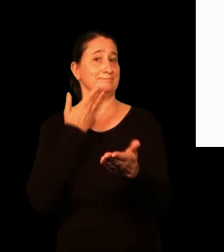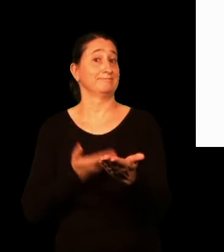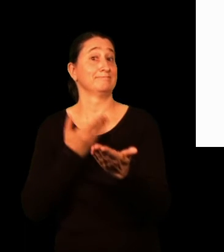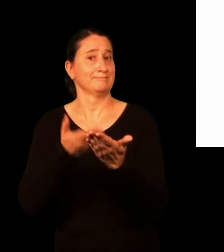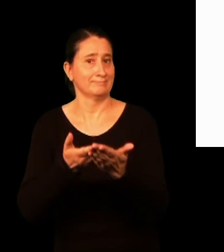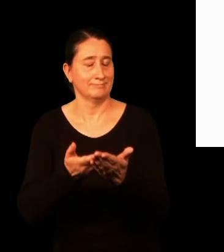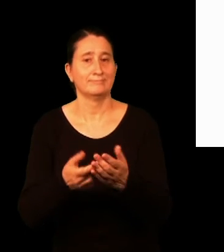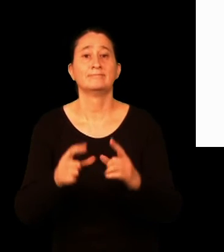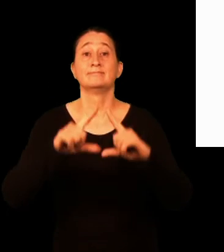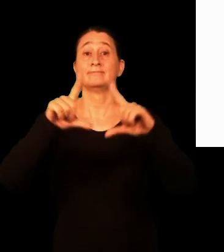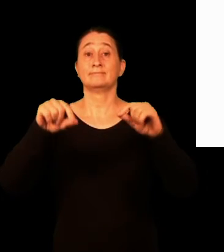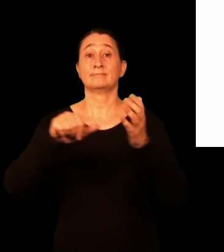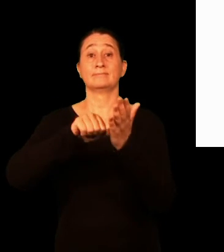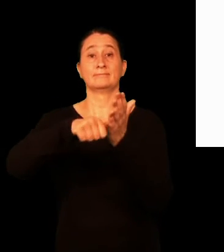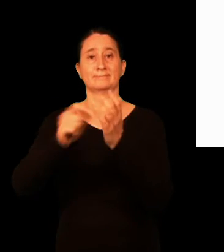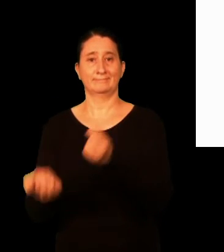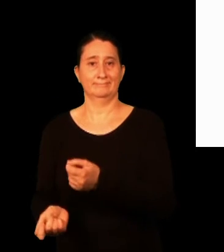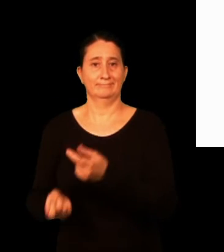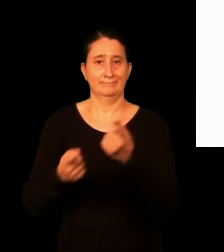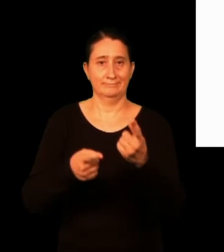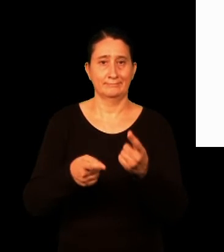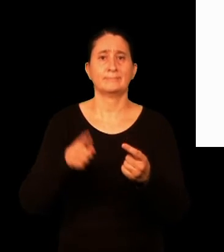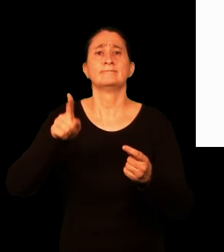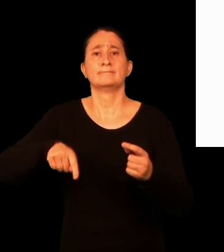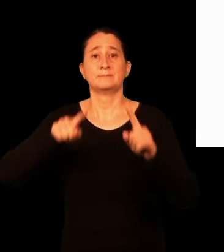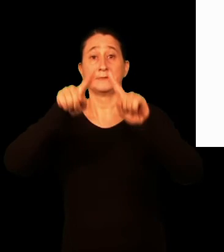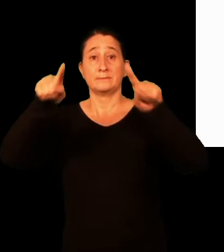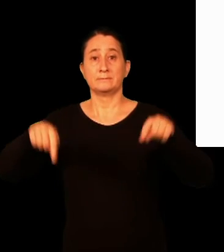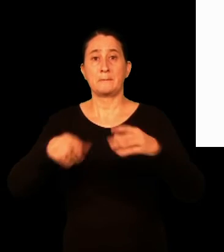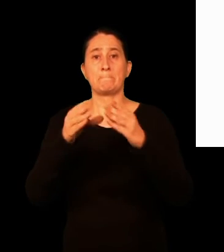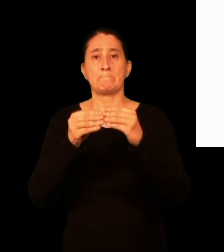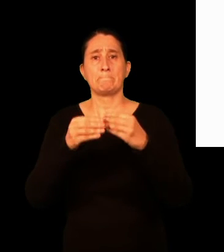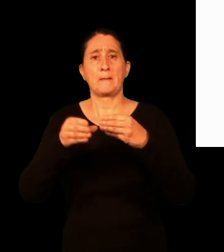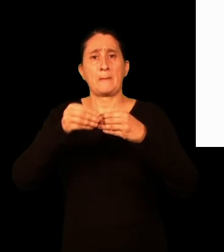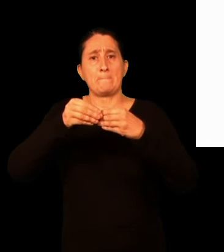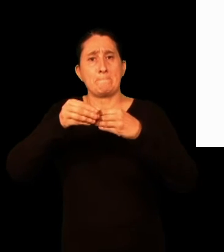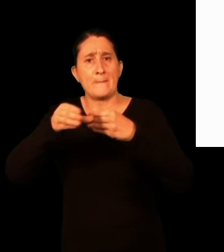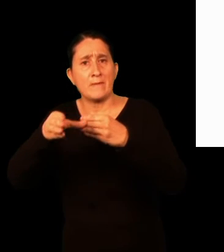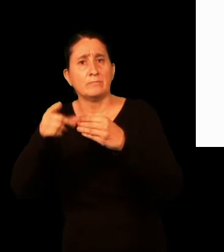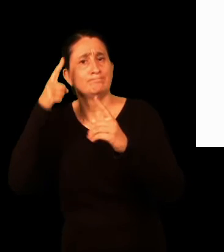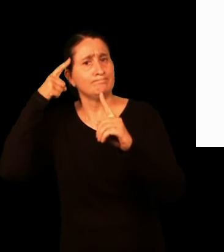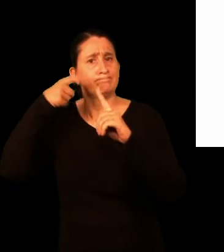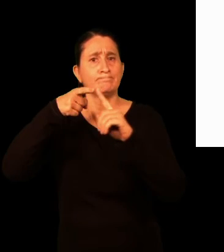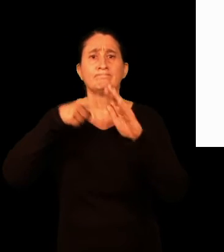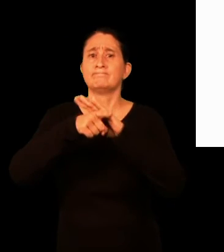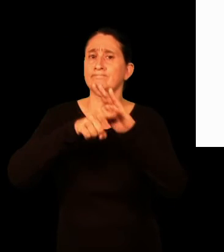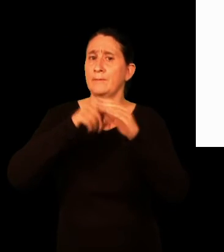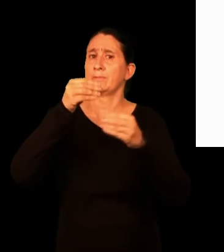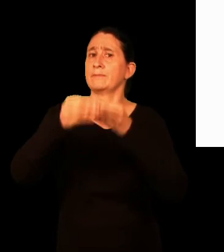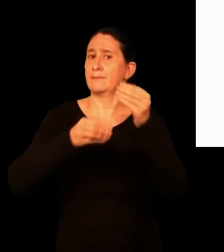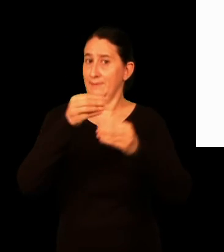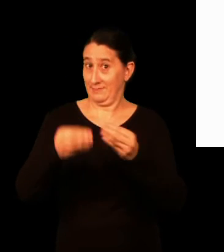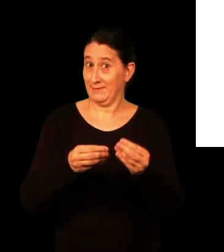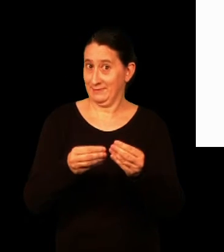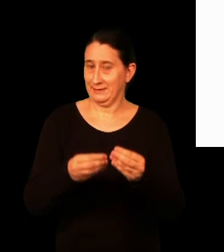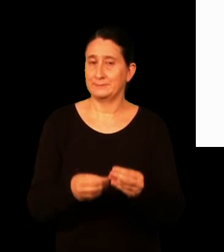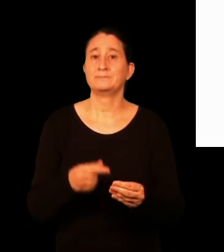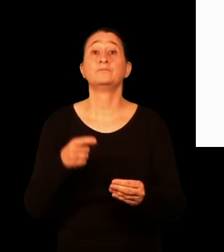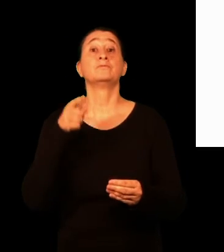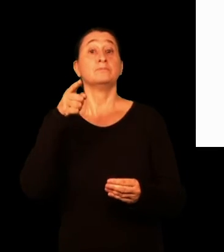itzordua eskatzeaz, eta zuren nana eramateaz, izapidea egiteko beharrezkoak diren dokumentuekin.